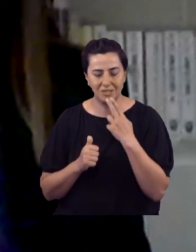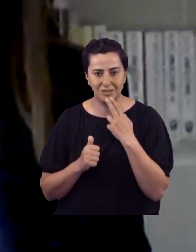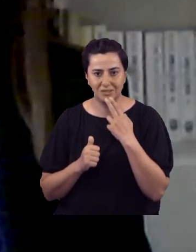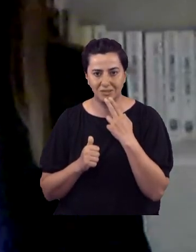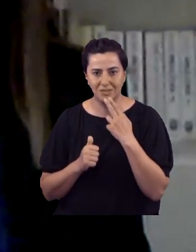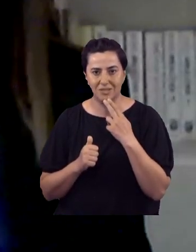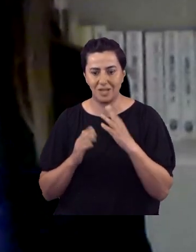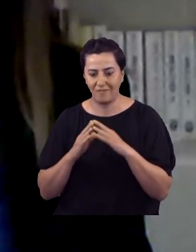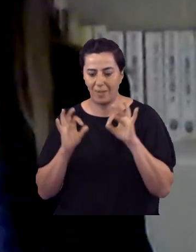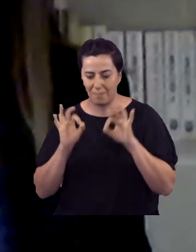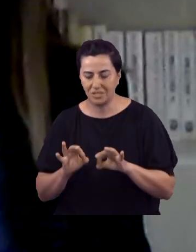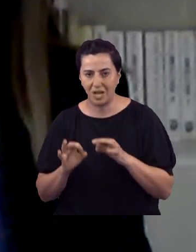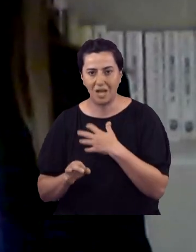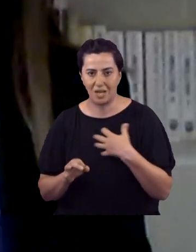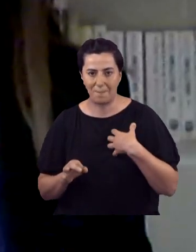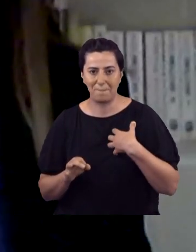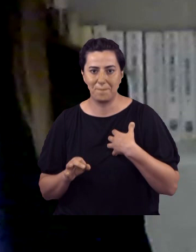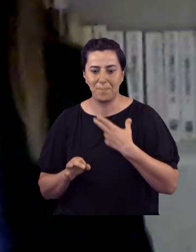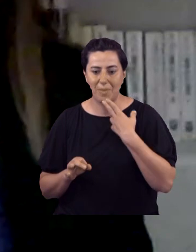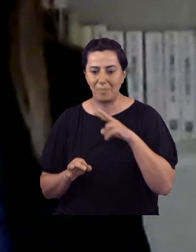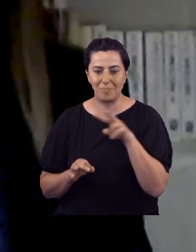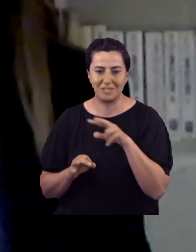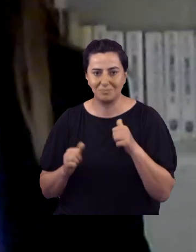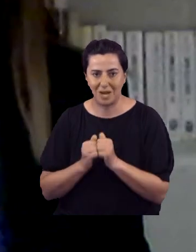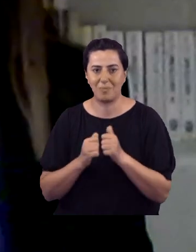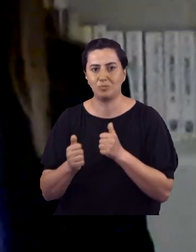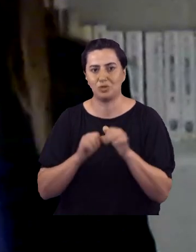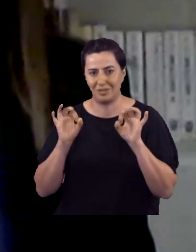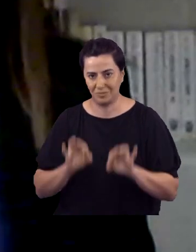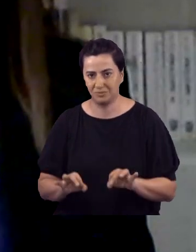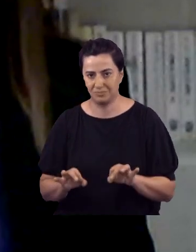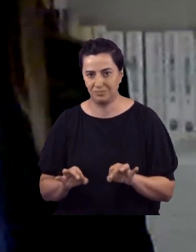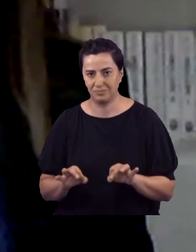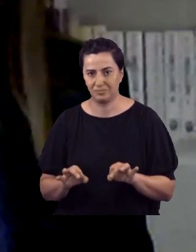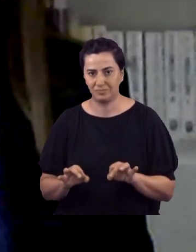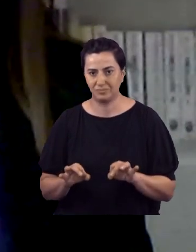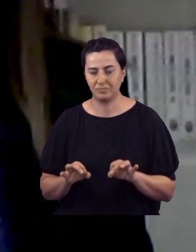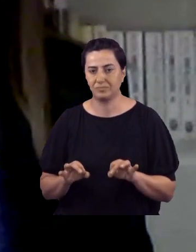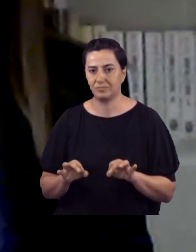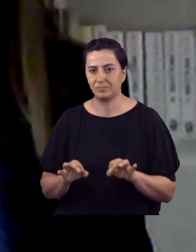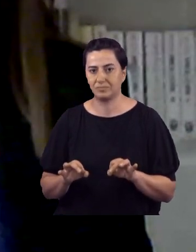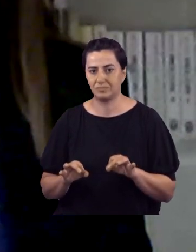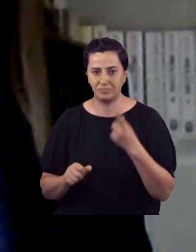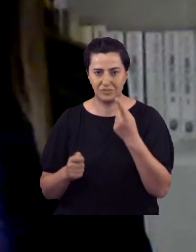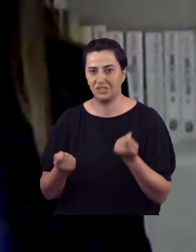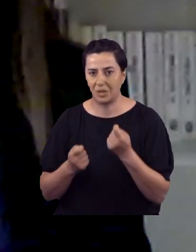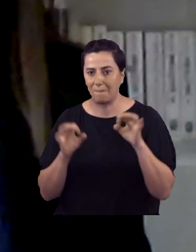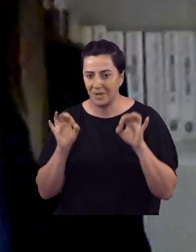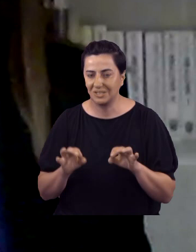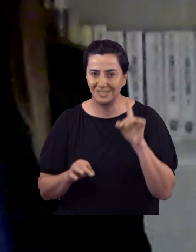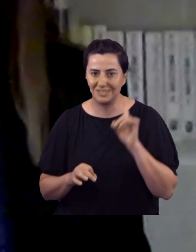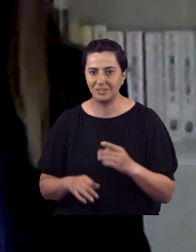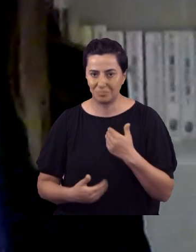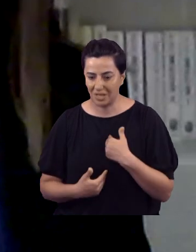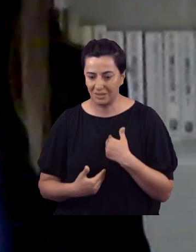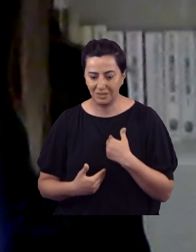gerçekten evde başlatmıştım. Annemle, ablamla beraber. Ve dediğim gibi yani bu işe başlarken ilk